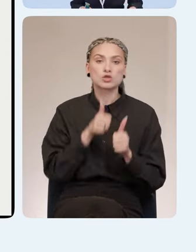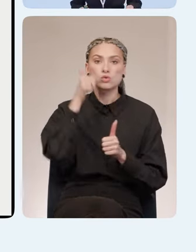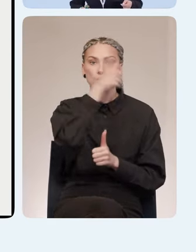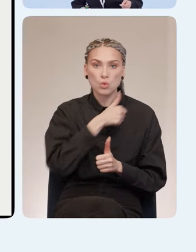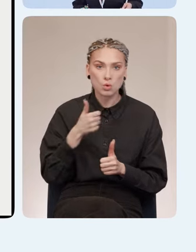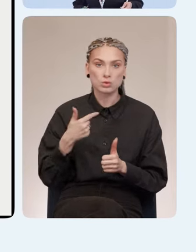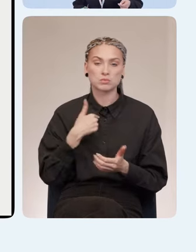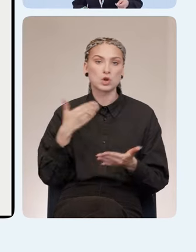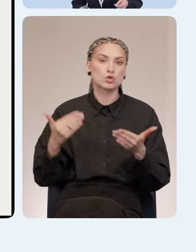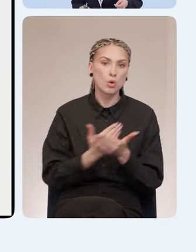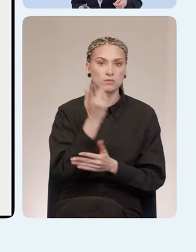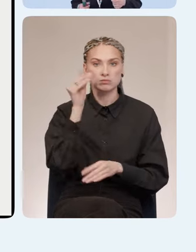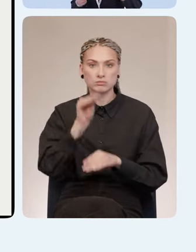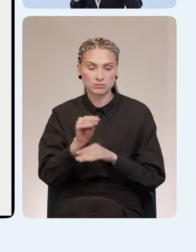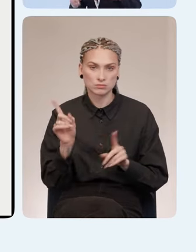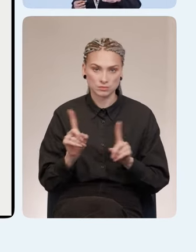одну и ту же штуку.